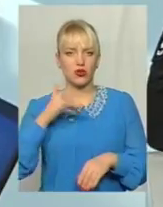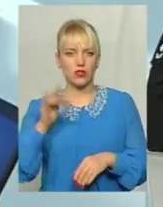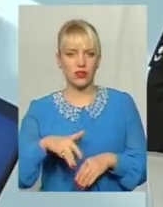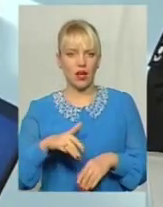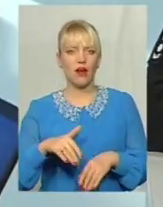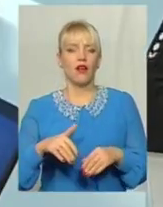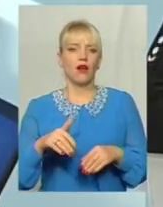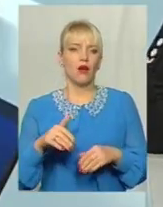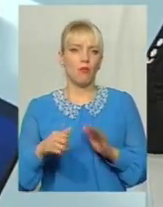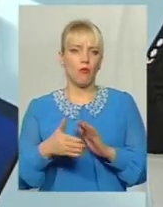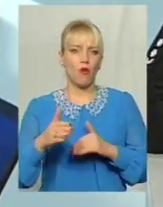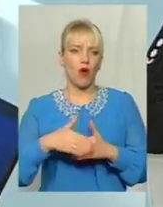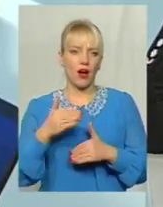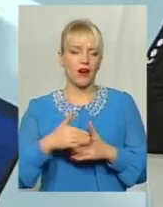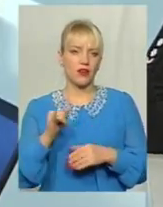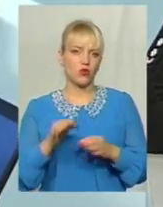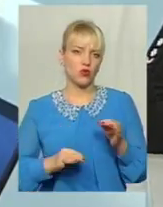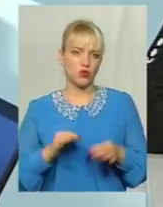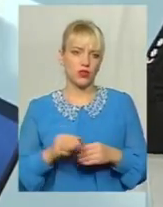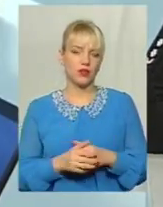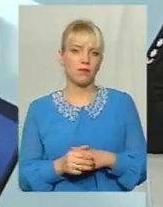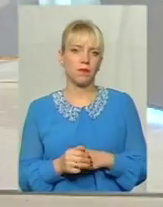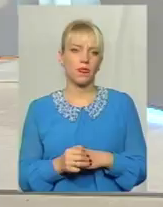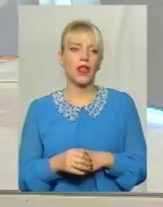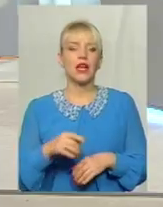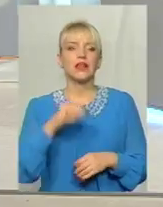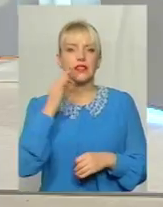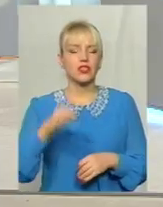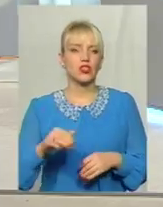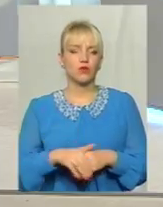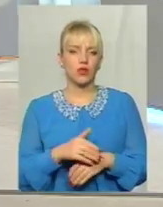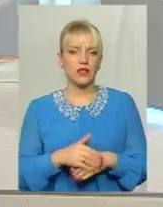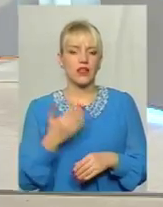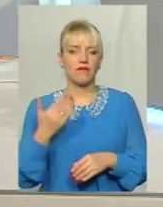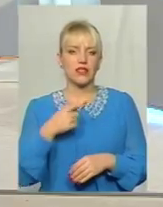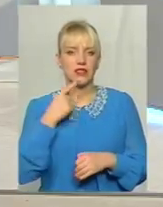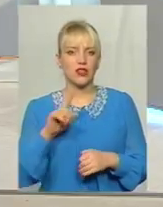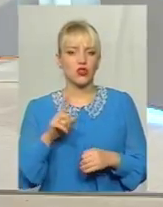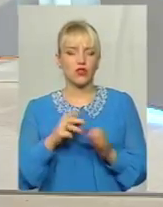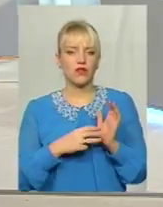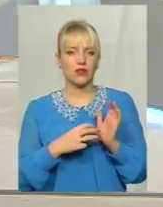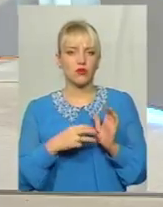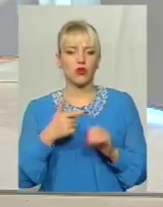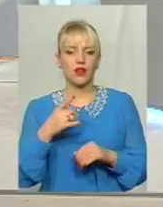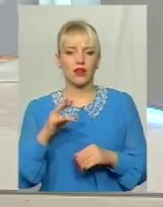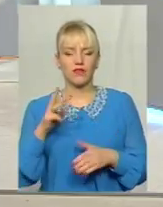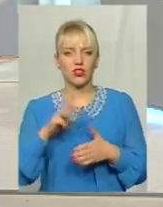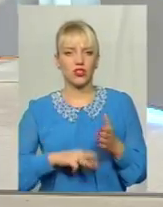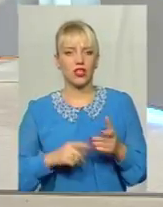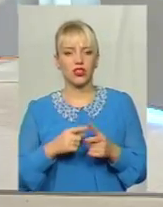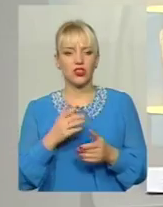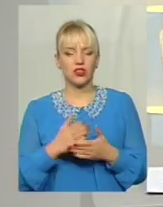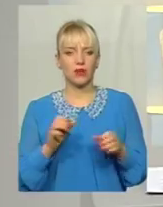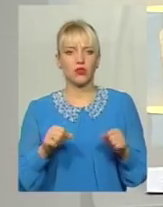в суді застосовується, звичайно Скажіть, будь ласка, а от, власне, ви зазначили понад 800 гривень штрафу Чи є можливість